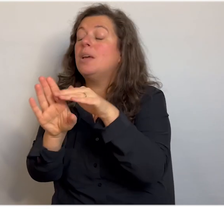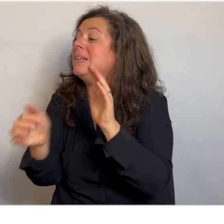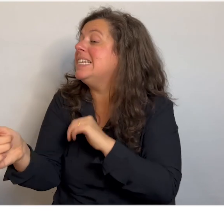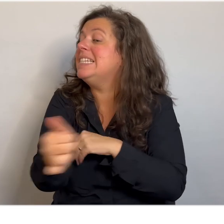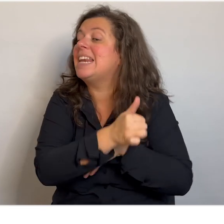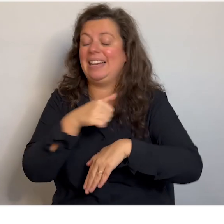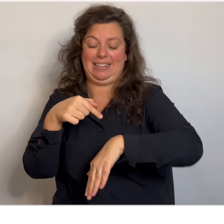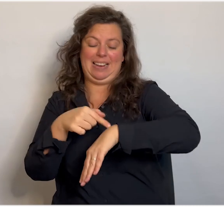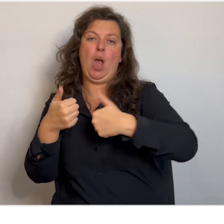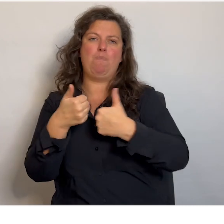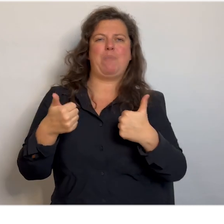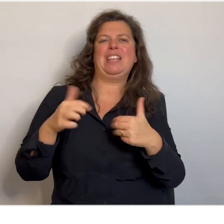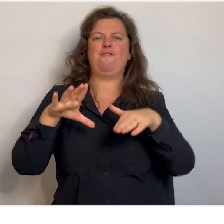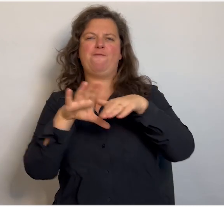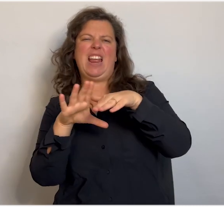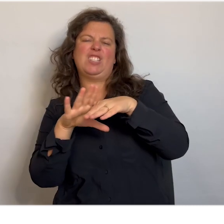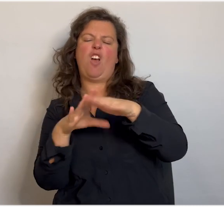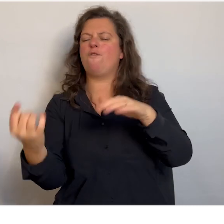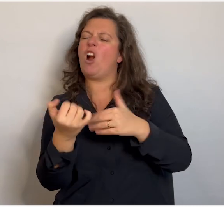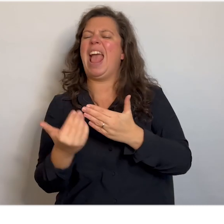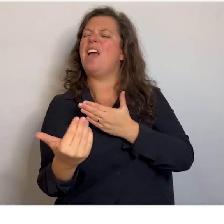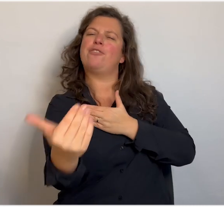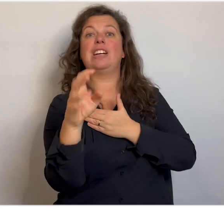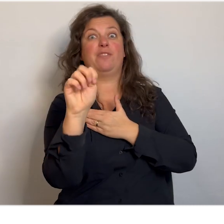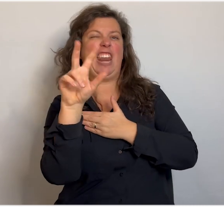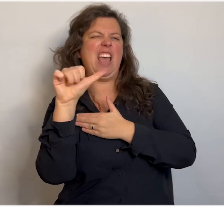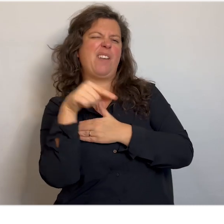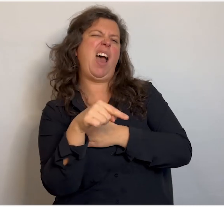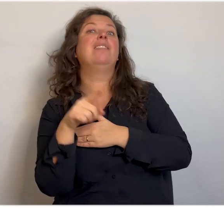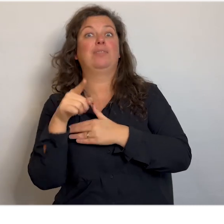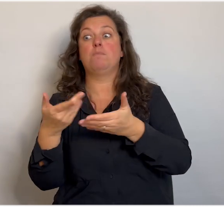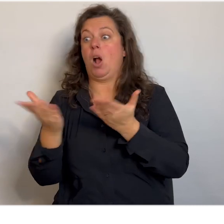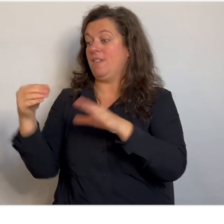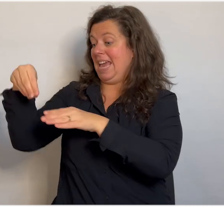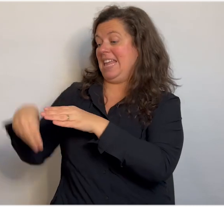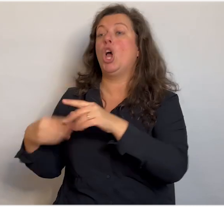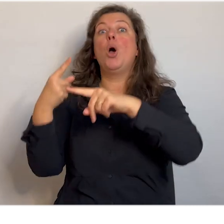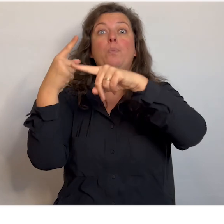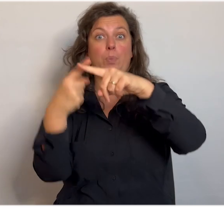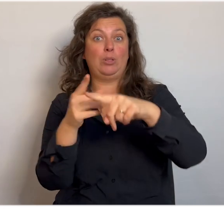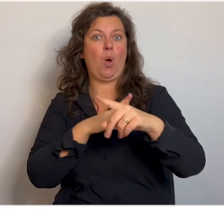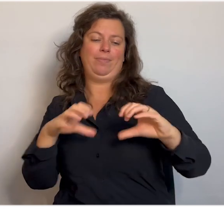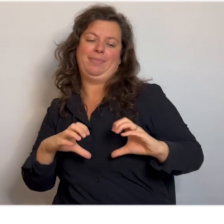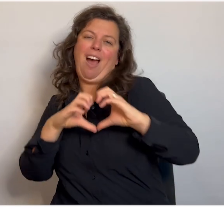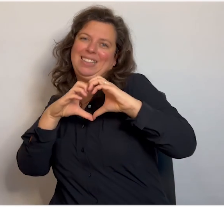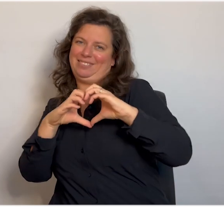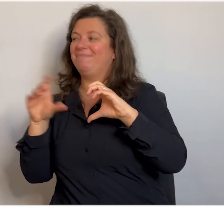En dit is mijn best friends forever armbandje van Eva. Die mag bij de koffer van de Heerde Jezus. En dan doe ik er ook dit hard bij. Want de Heerde Jezus